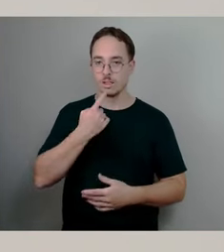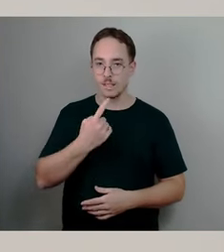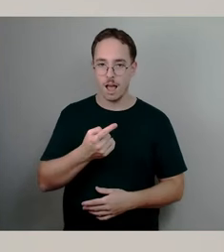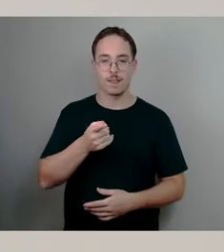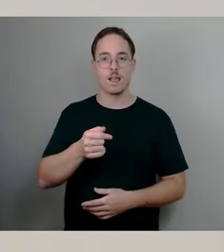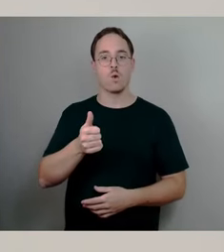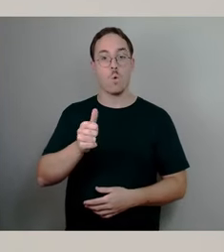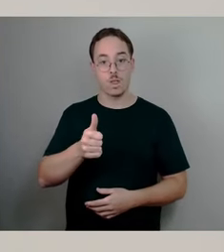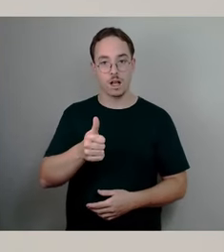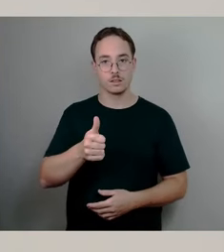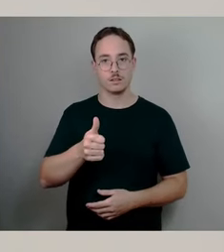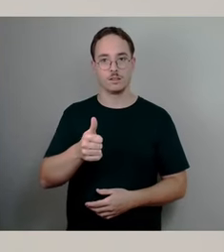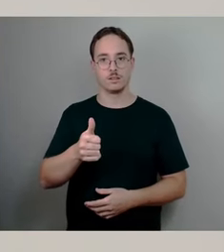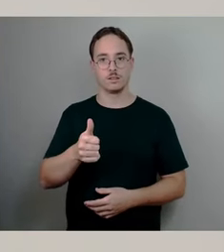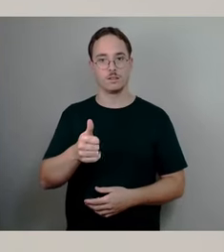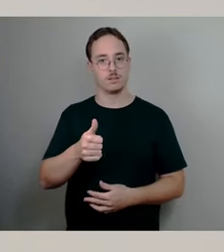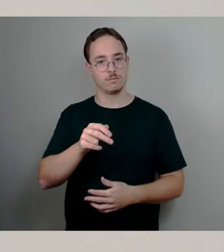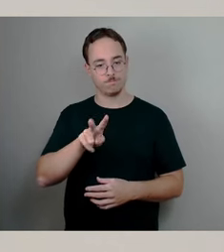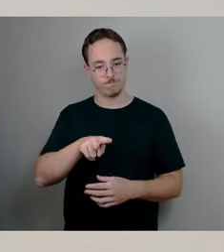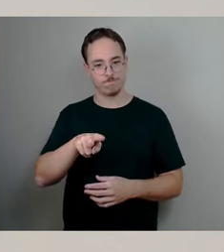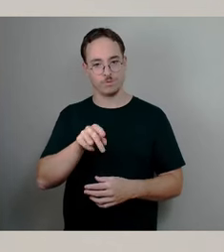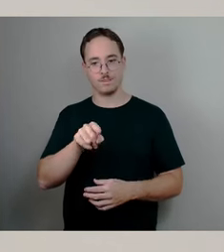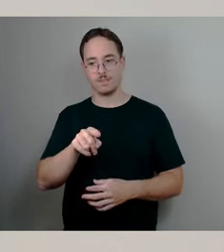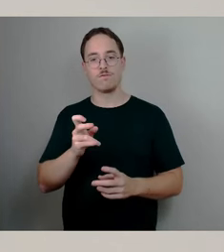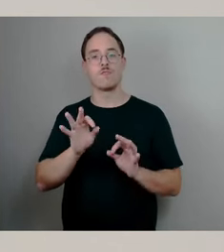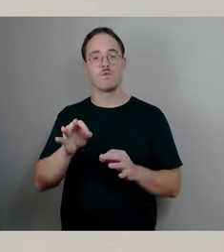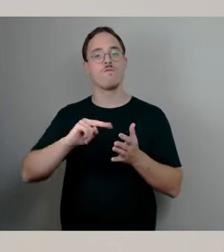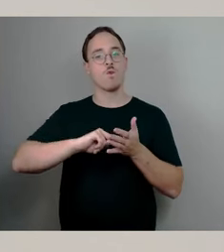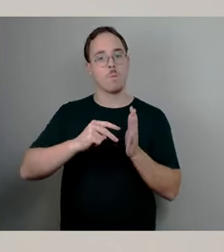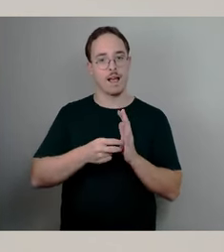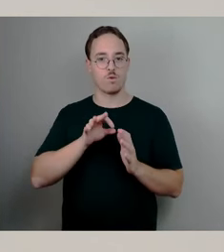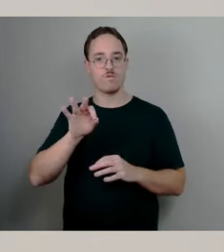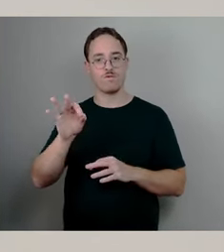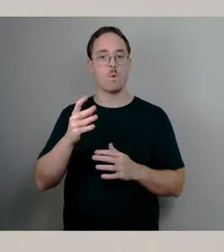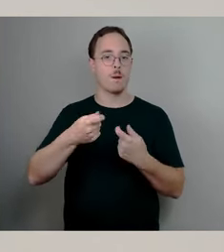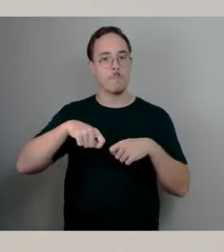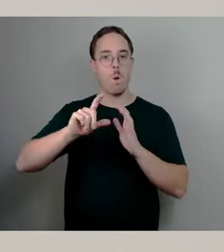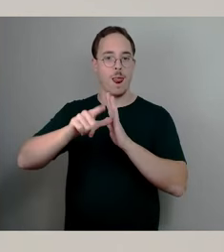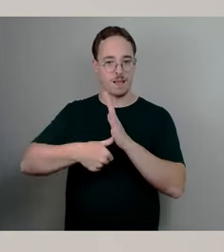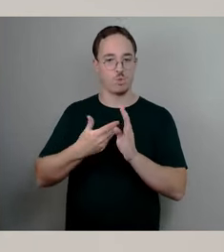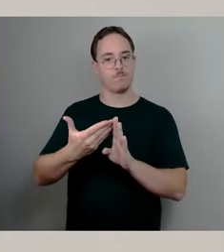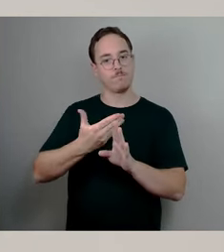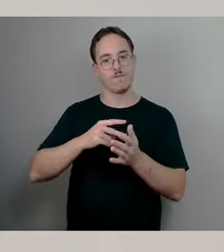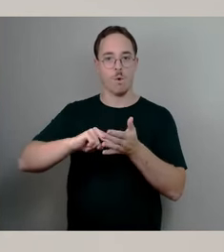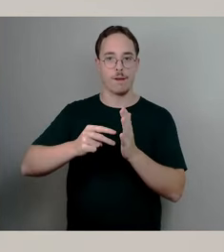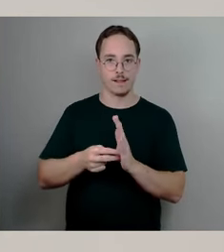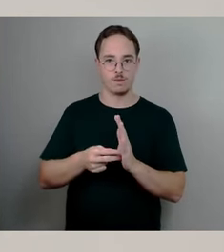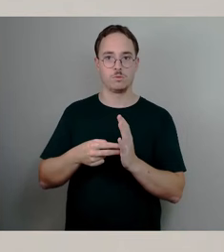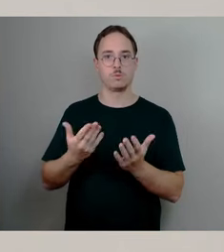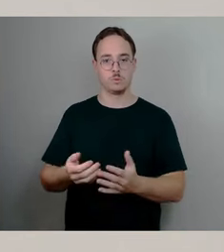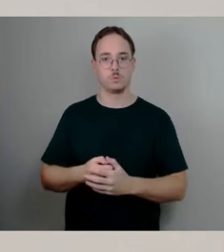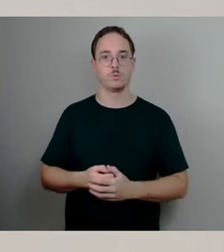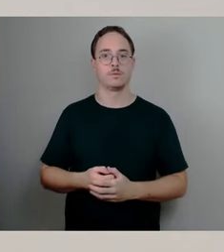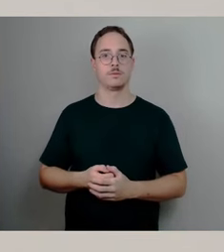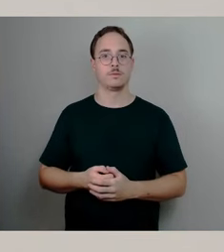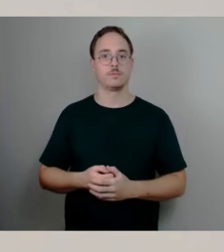der Vorbereitung, in dem Fall für die konkrete Ausschreibung der Bauleistung, die ja im Laufe des Jahres stattfinden